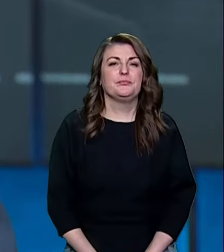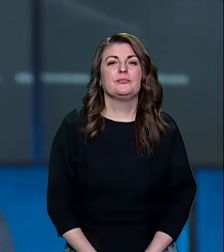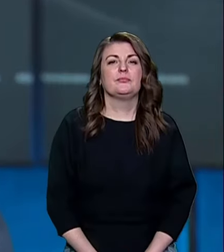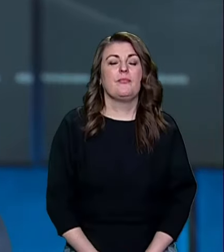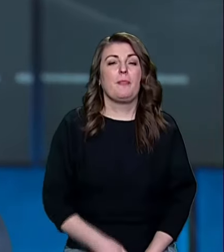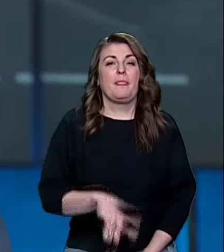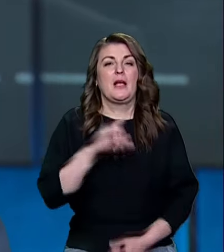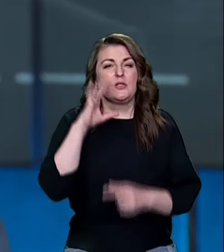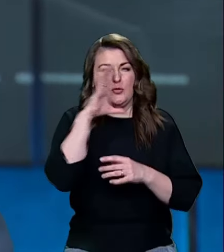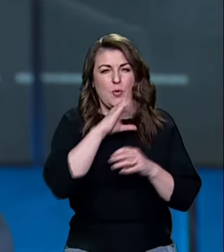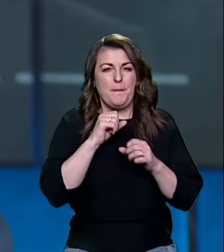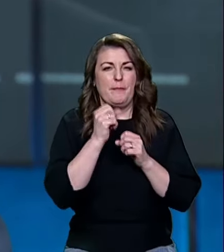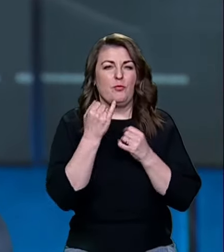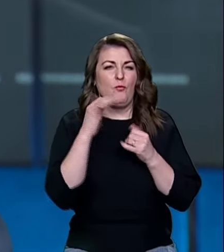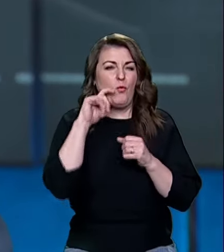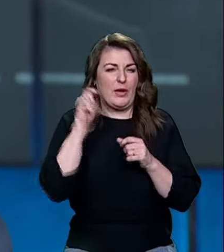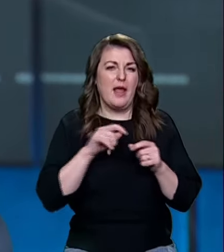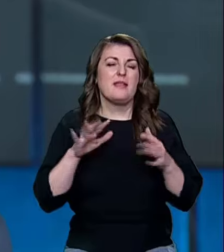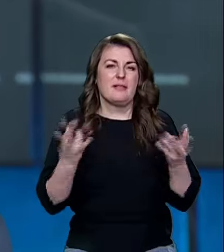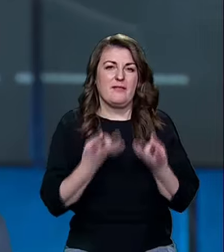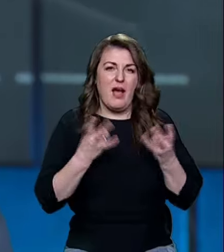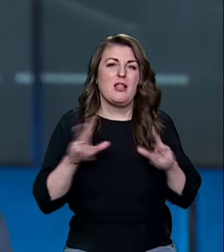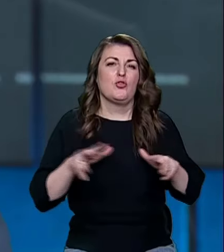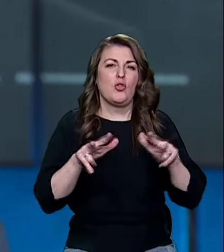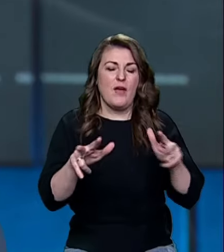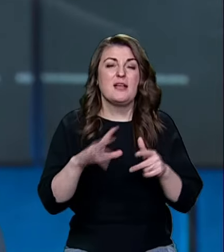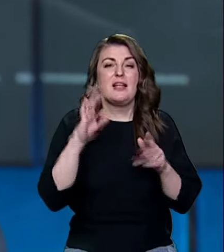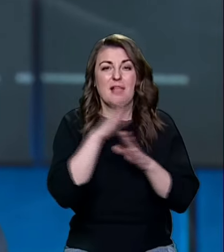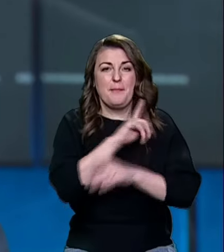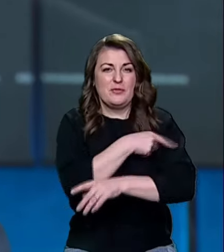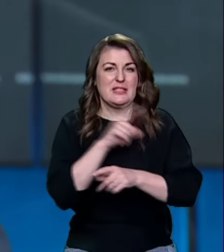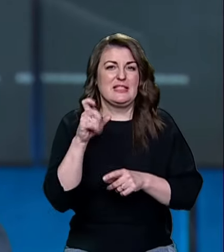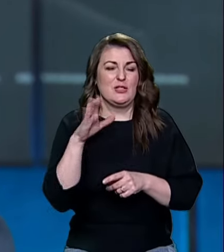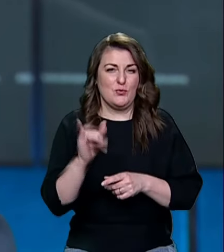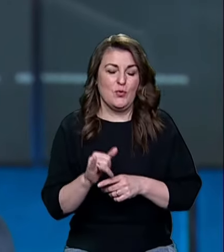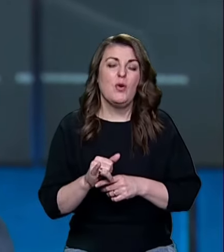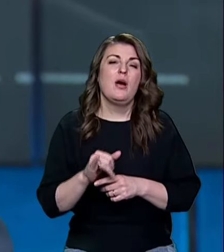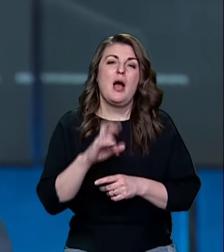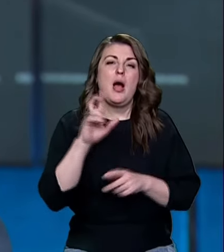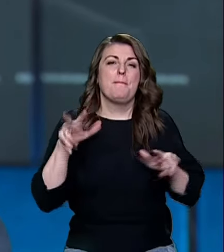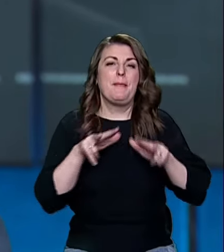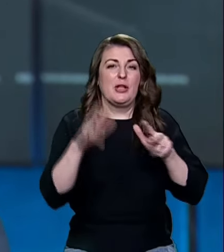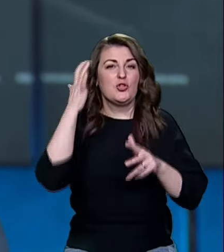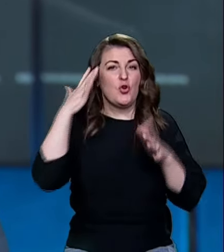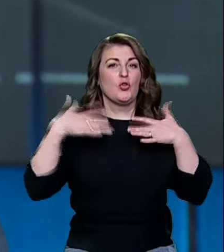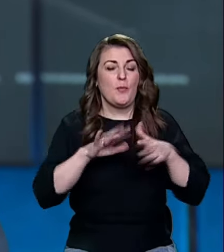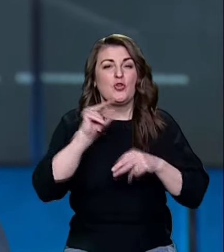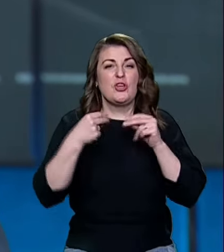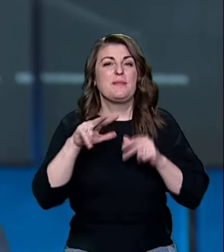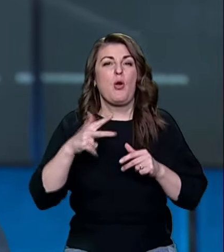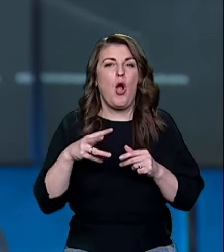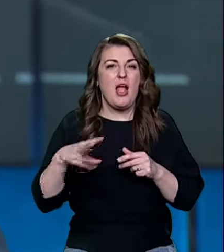З опівночі в Україні тривала дронова атака. За даними повітряних сил Збройних сил України, БПЛА з Чорного моря через